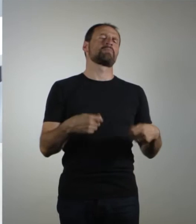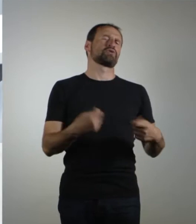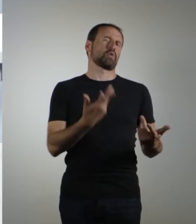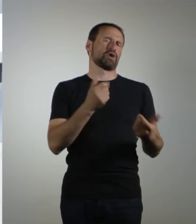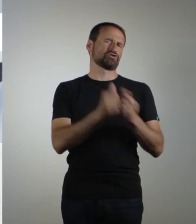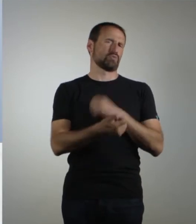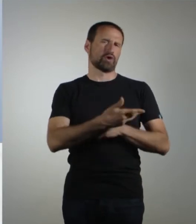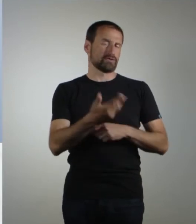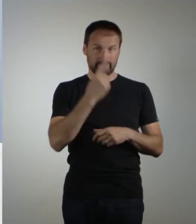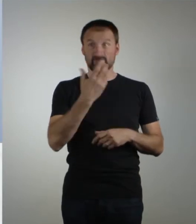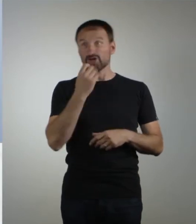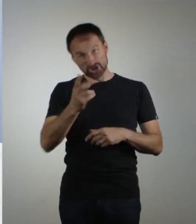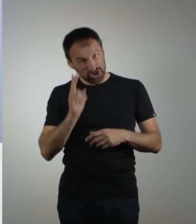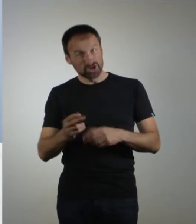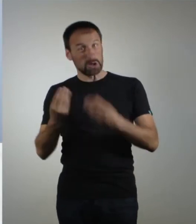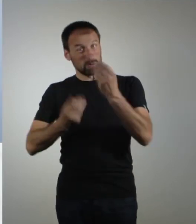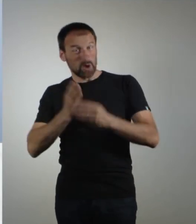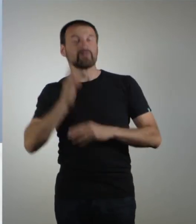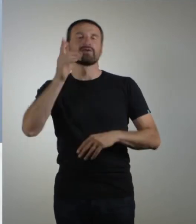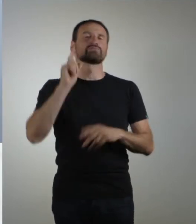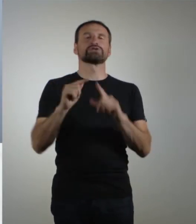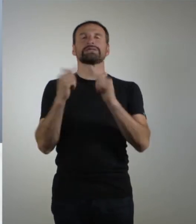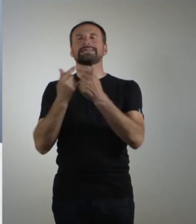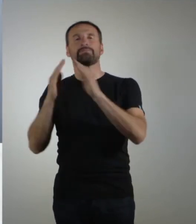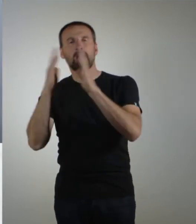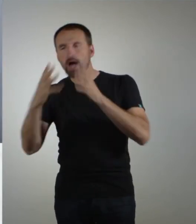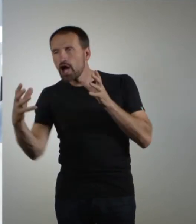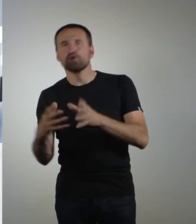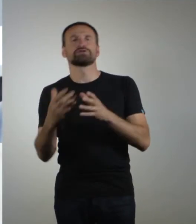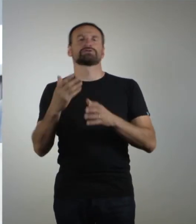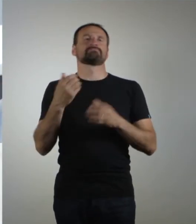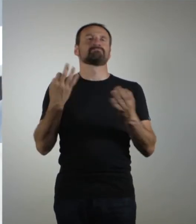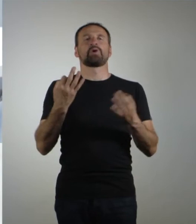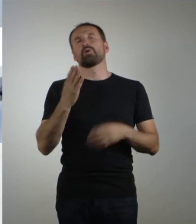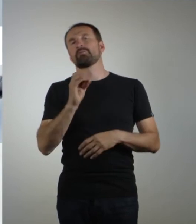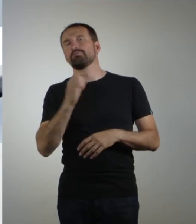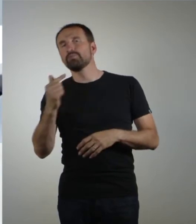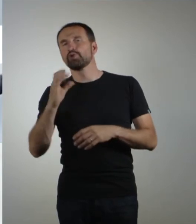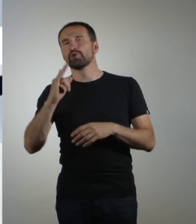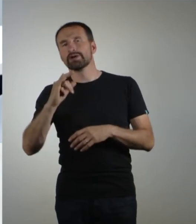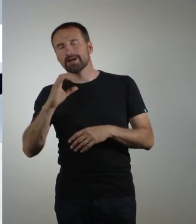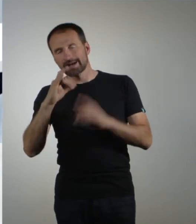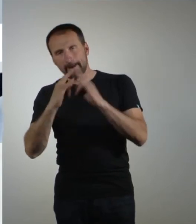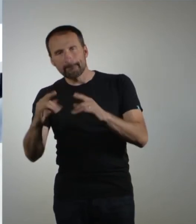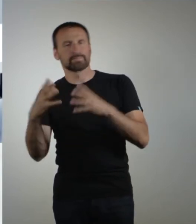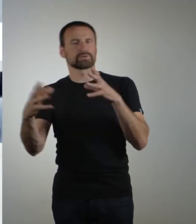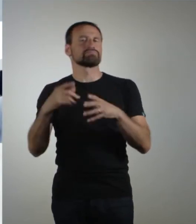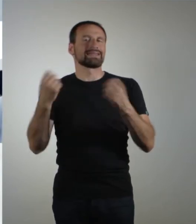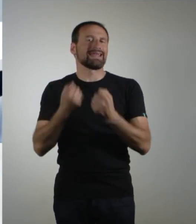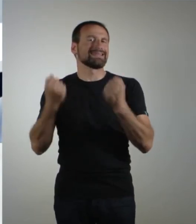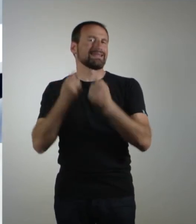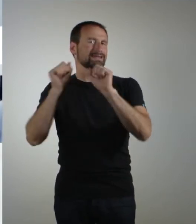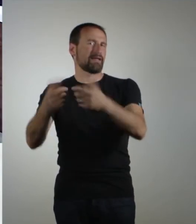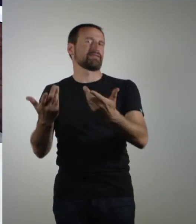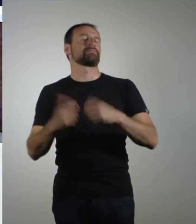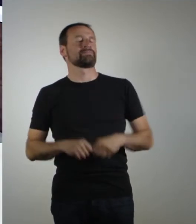du in den Profisport möchtest, dann brauchst du halt eben auch ein Teamhaus, Bootcamps, wo du trainieren kannst. Ich habe den faulen Weg genommen und zwar, wenn man nicht gut genug für Sport ist,